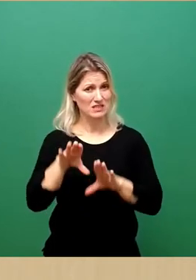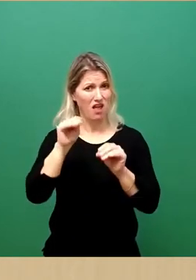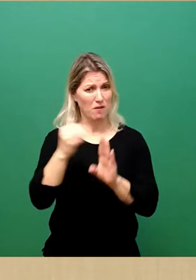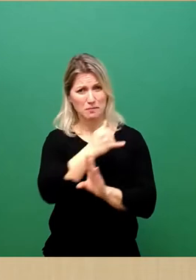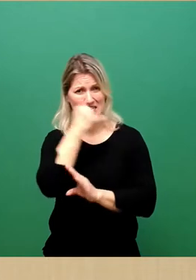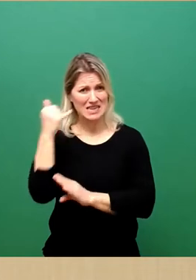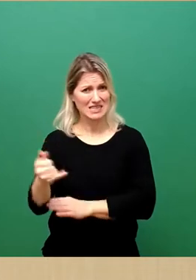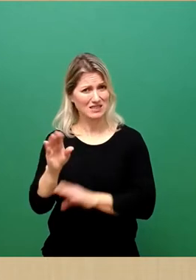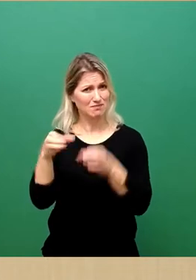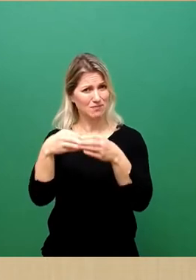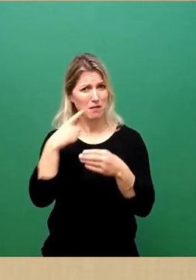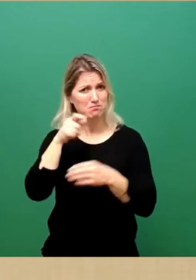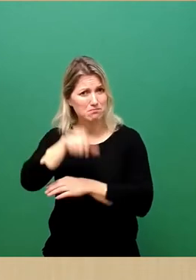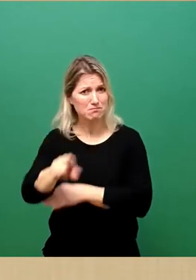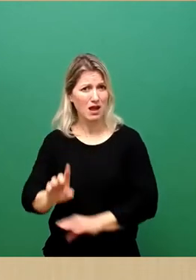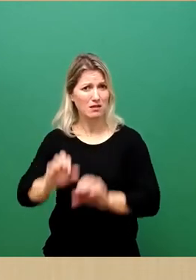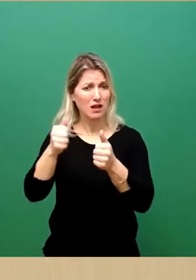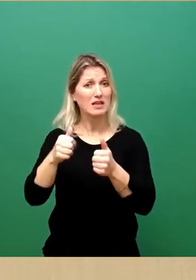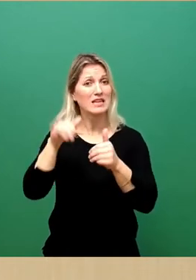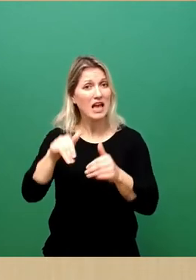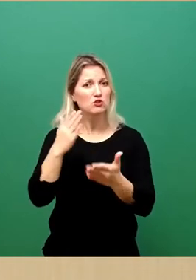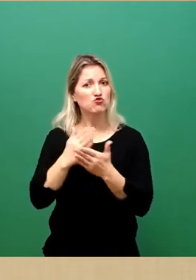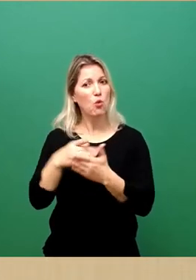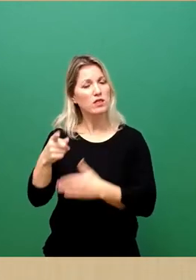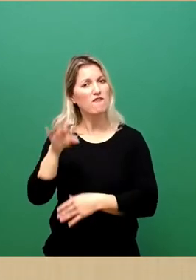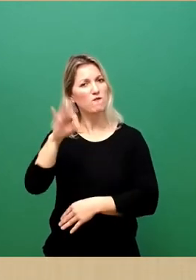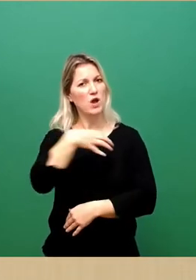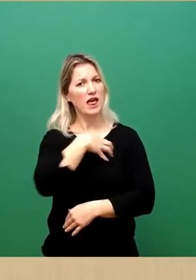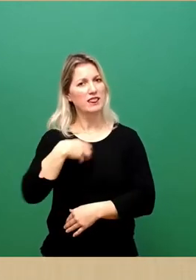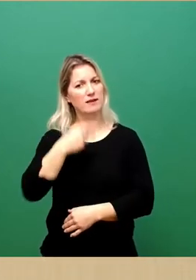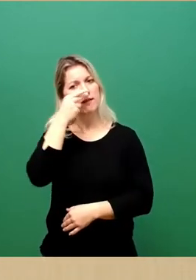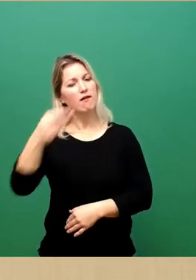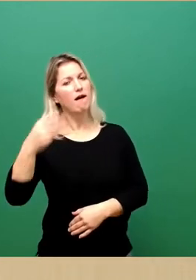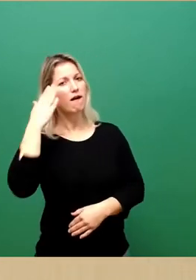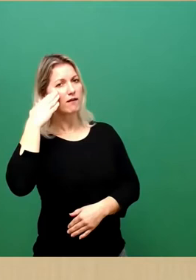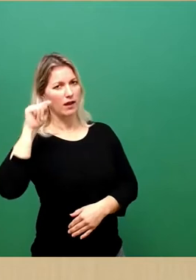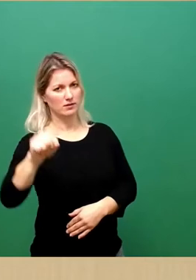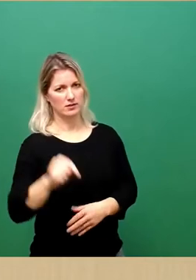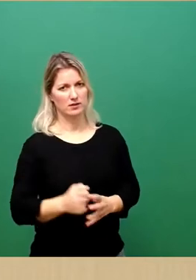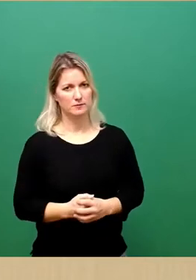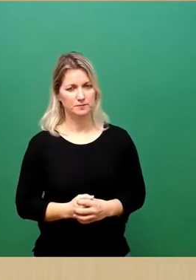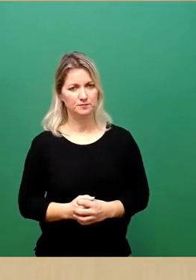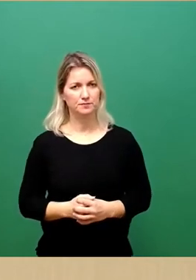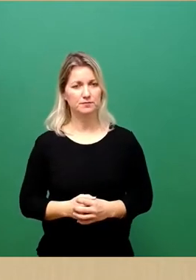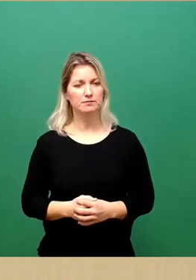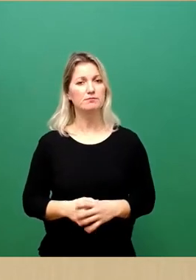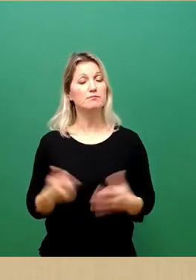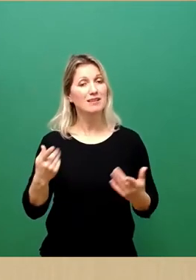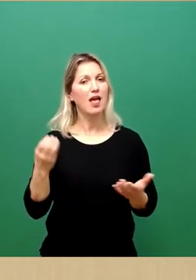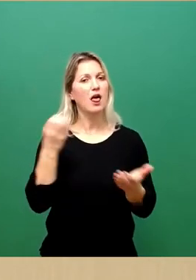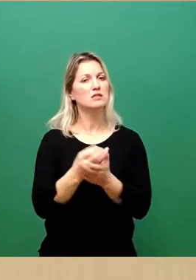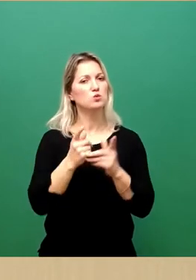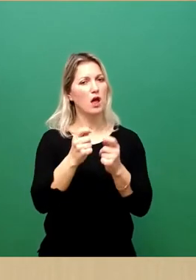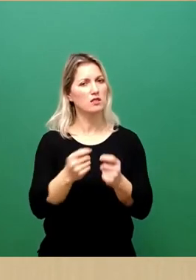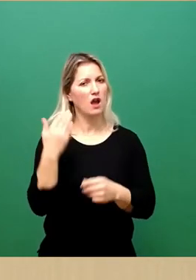identitätsstiftenden Gesichter Dresdens geworden ist. Im Ersetzungsantrag des OB sind nun auch Punkte enthalten, das möchte ich